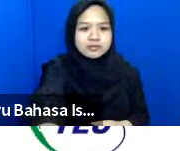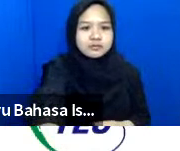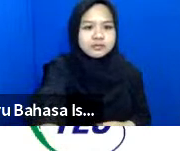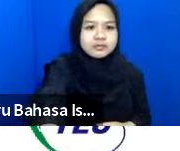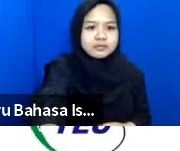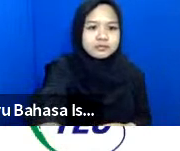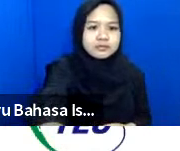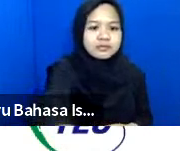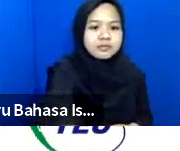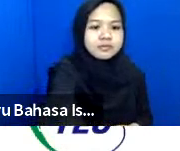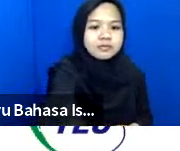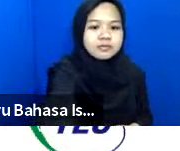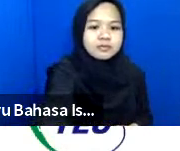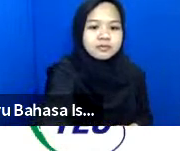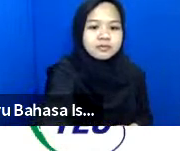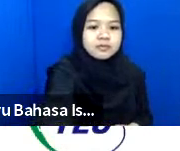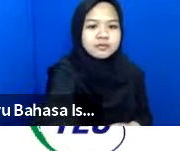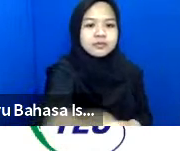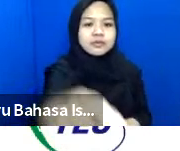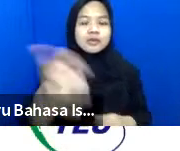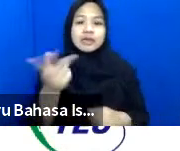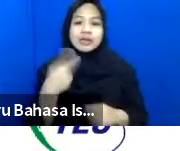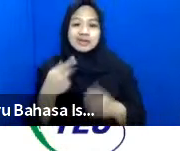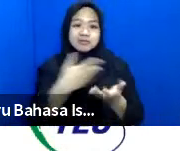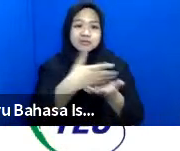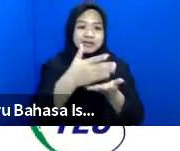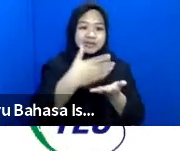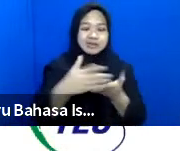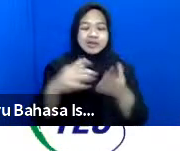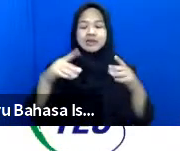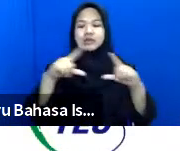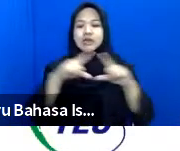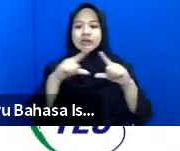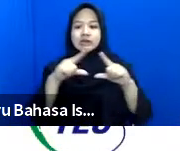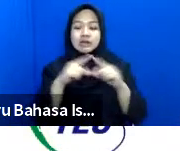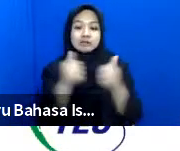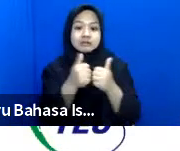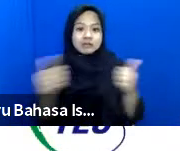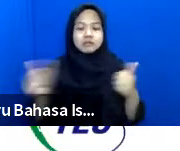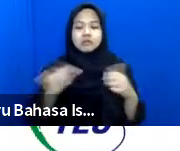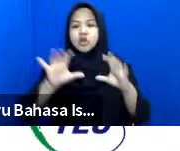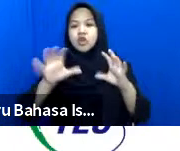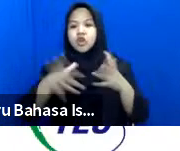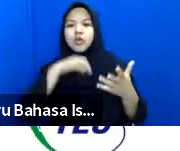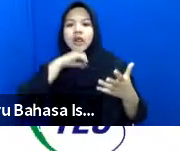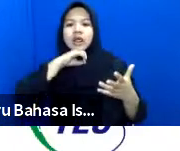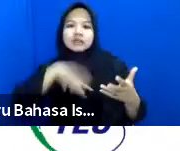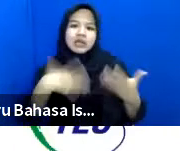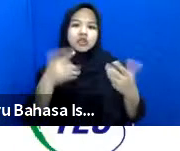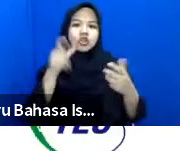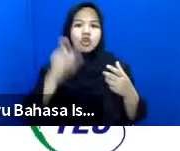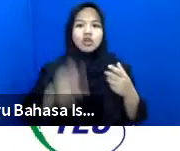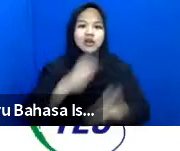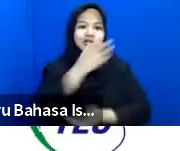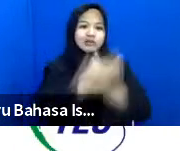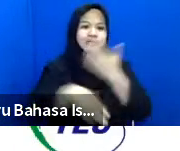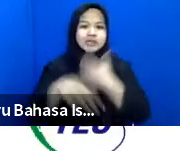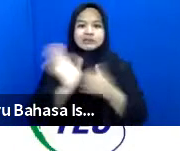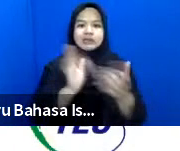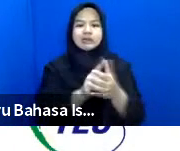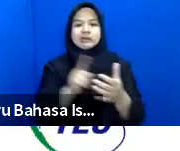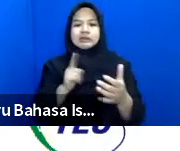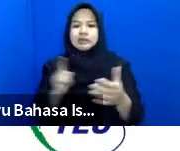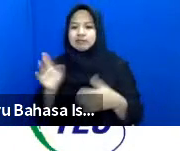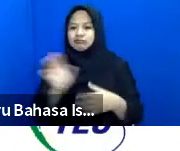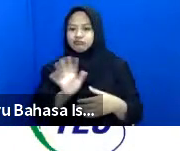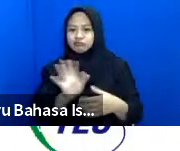pembagian hygiene kit pastikan juga kelompok lansia atau orang dengan disabilitas tidak tertinggalkan